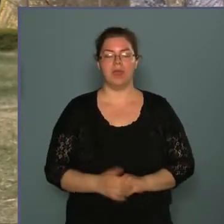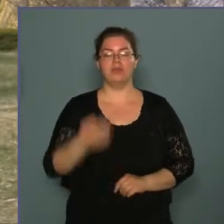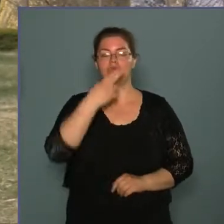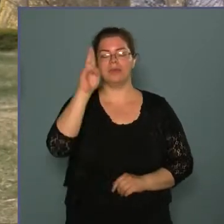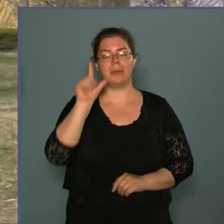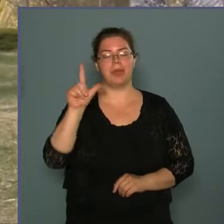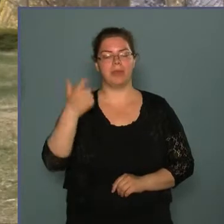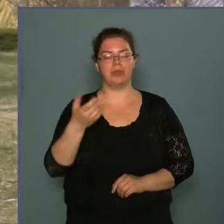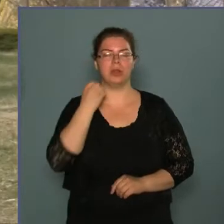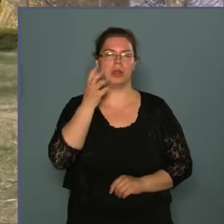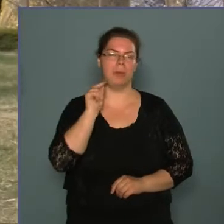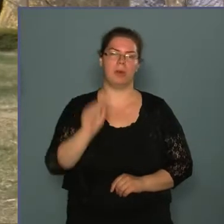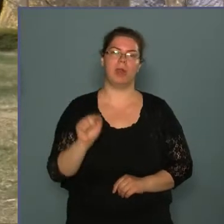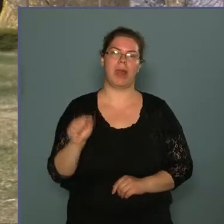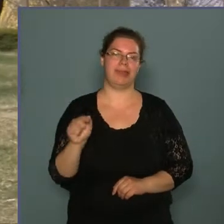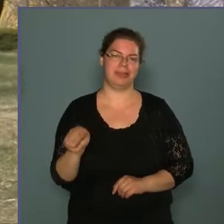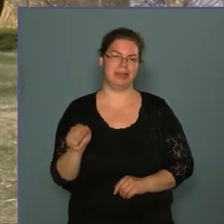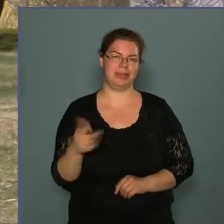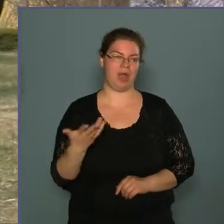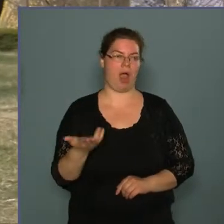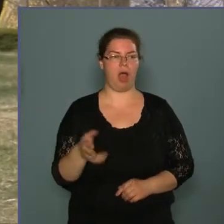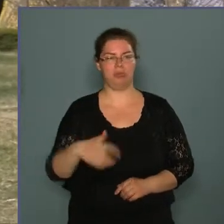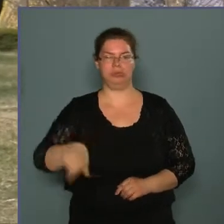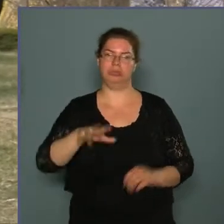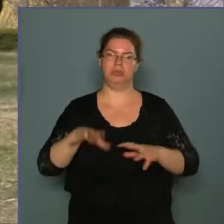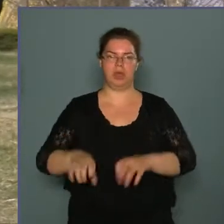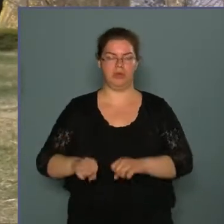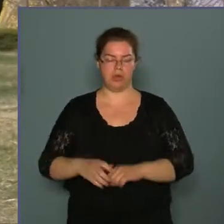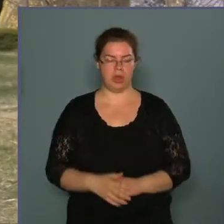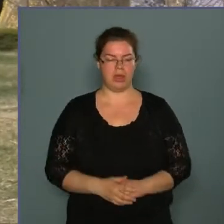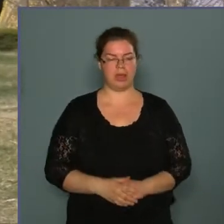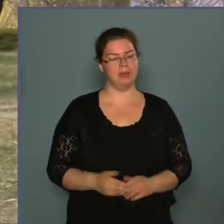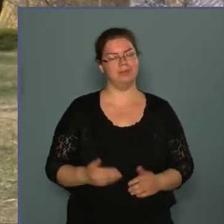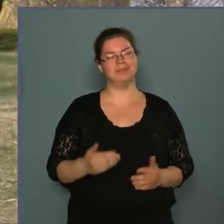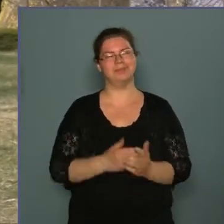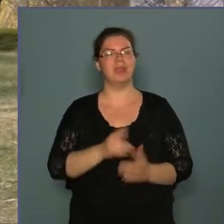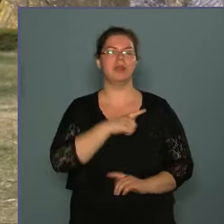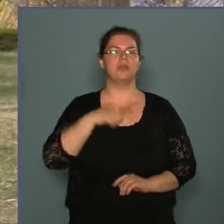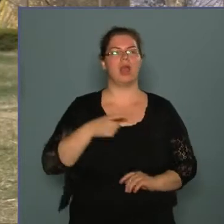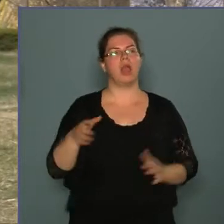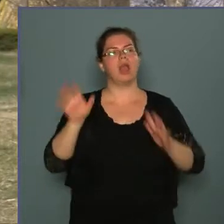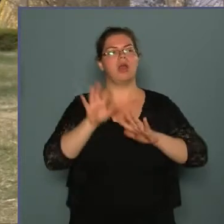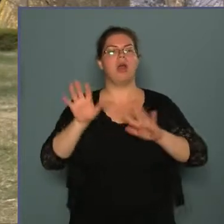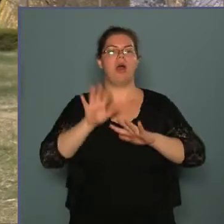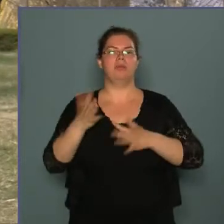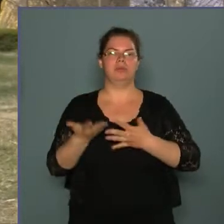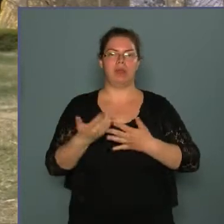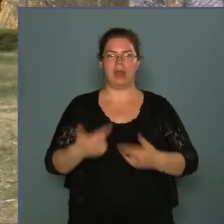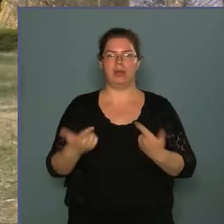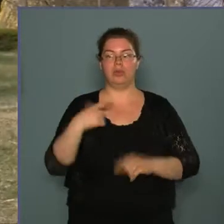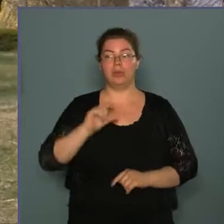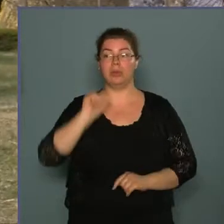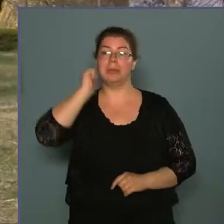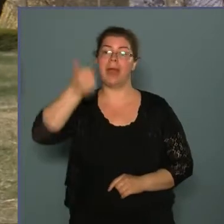másodikán, amikor ezt a körletet elfoglalták, ez még csak egy nagyon halvány lehetőség volt, hiszen